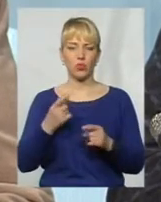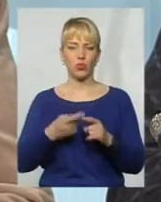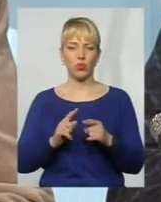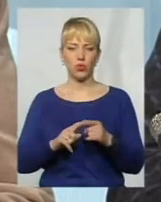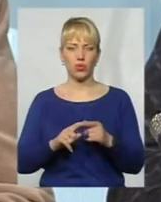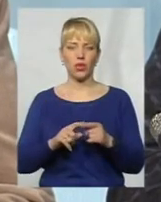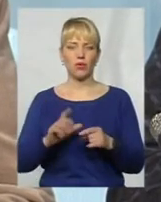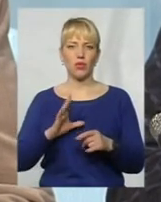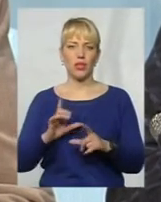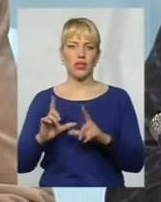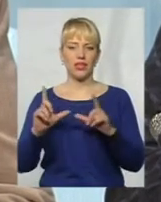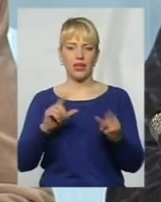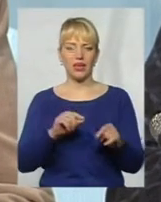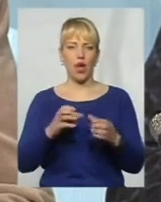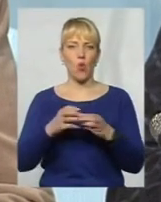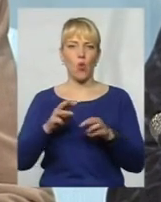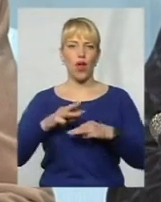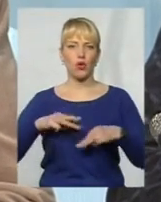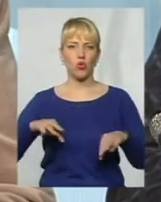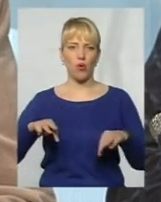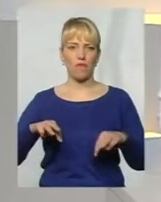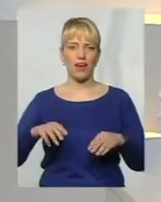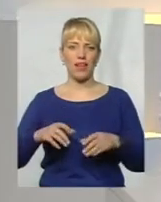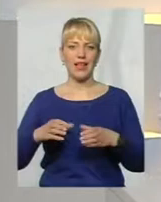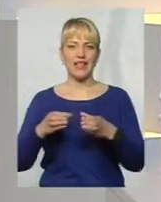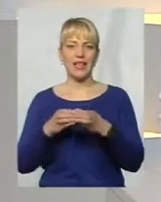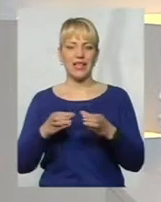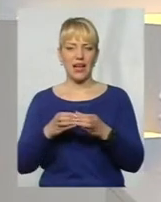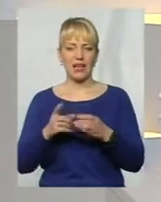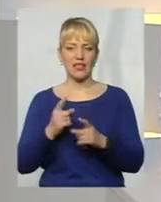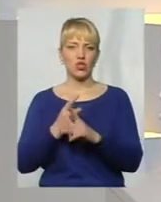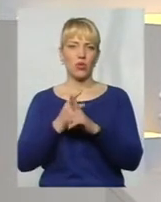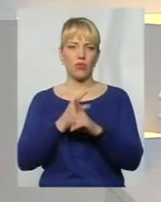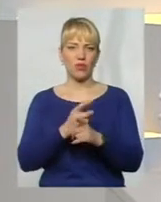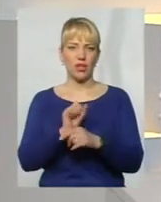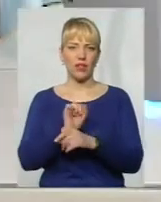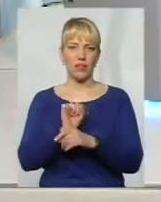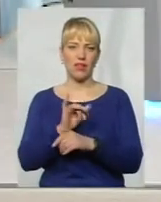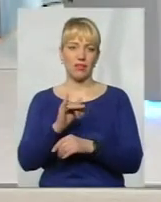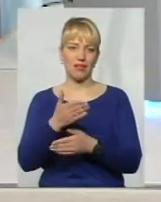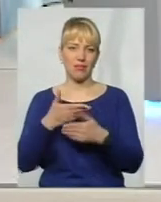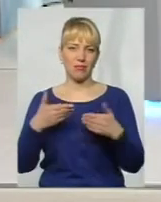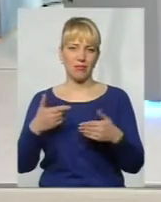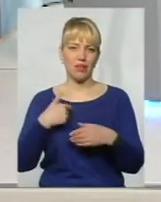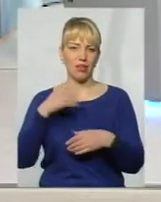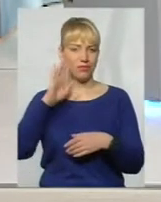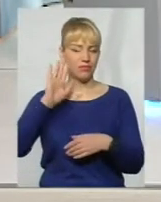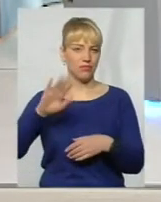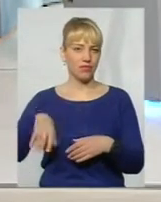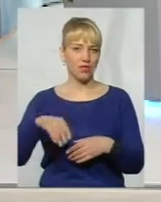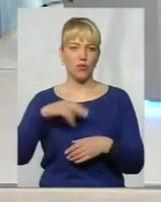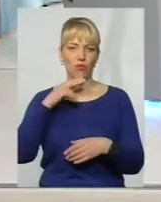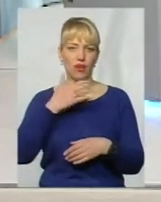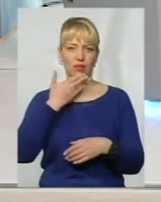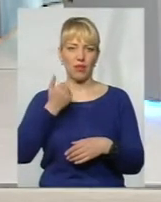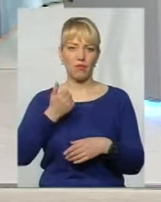урядова делегація, там супровождали автомашини, і ми, просто на нас не звернули увагу, бо не